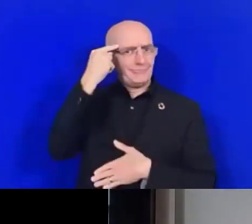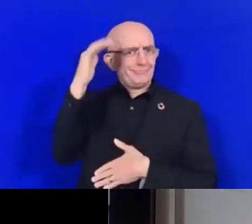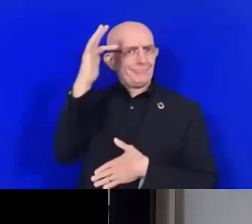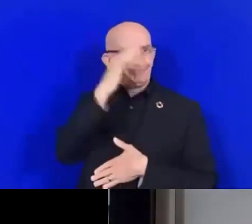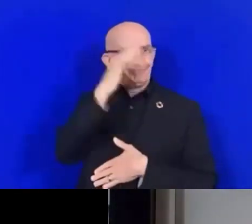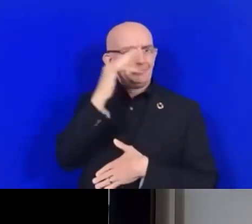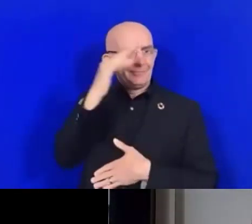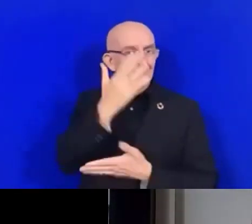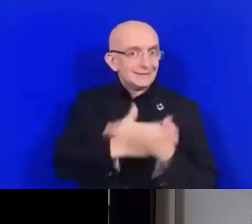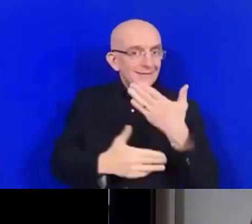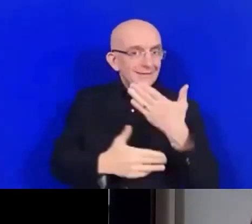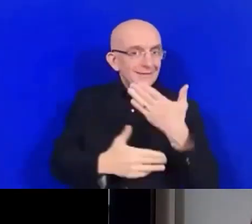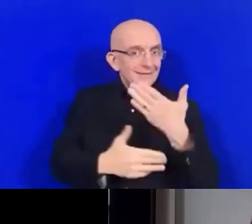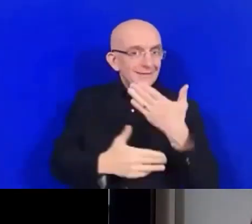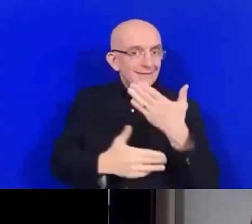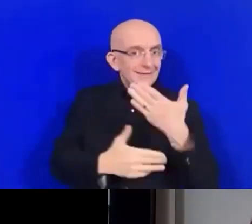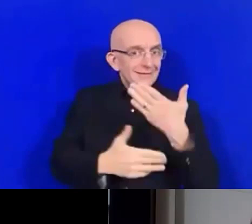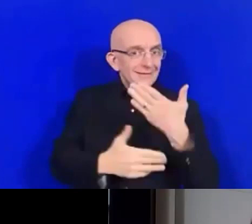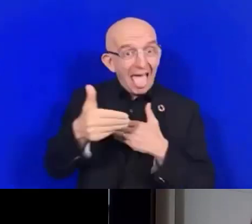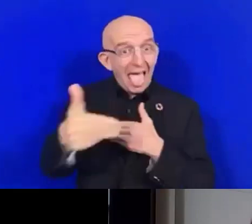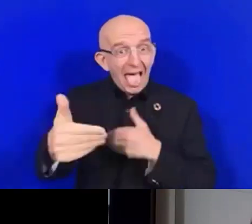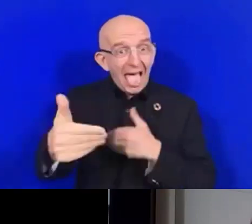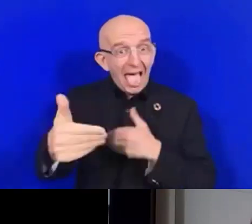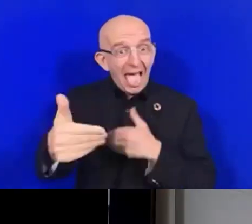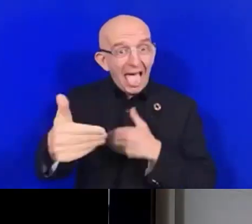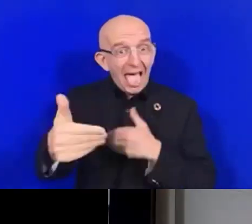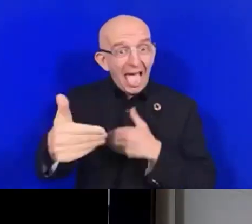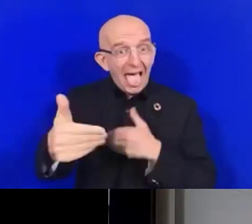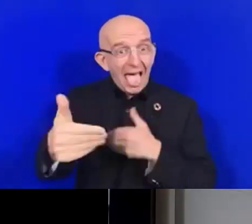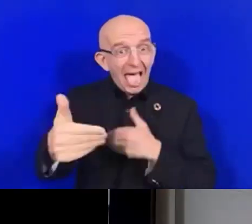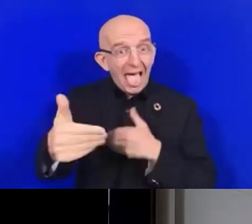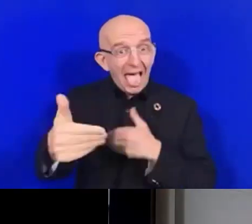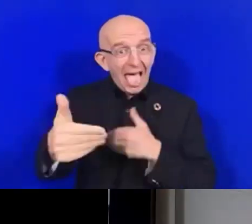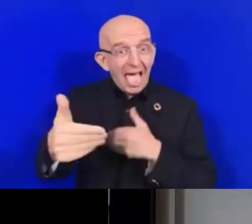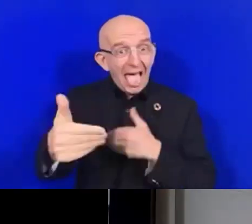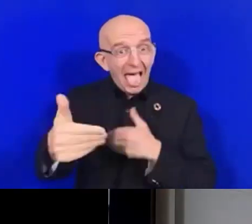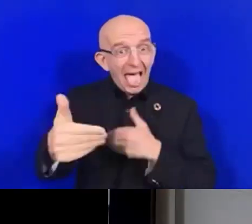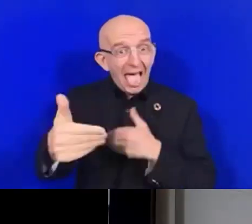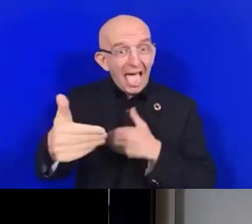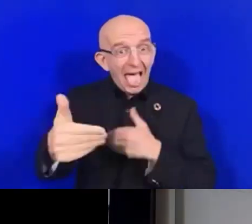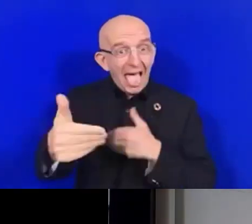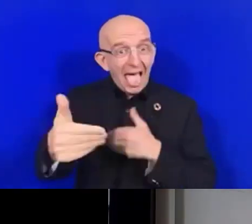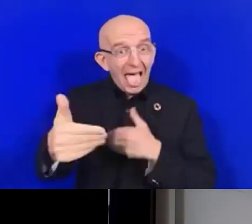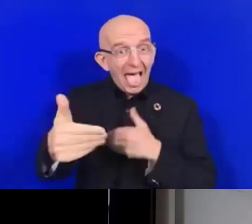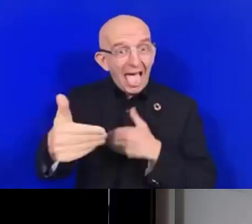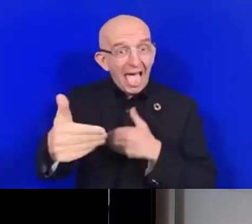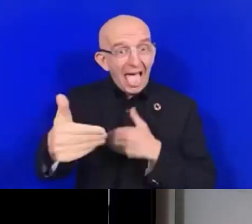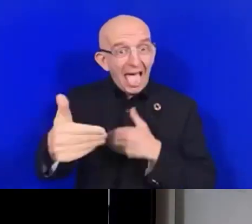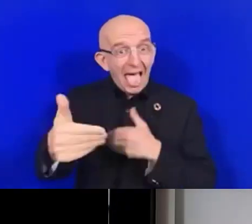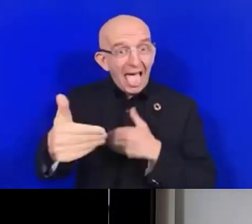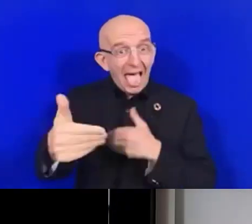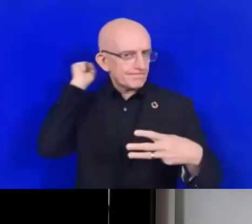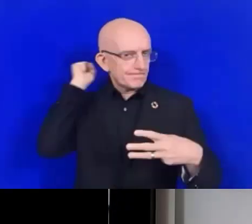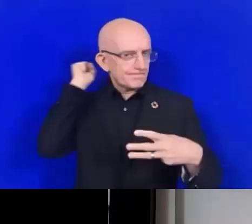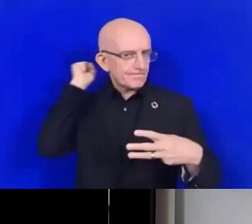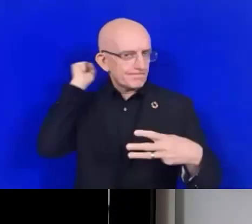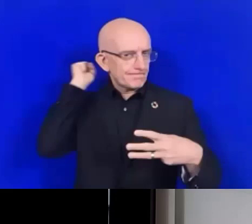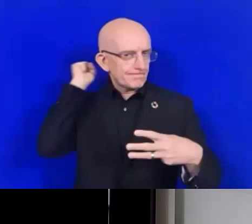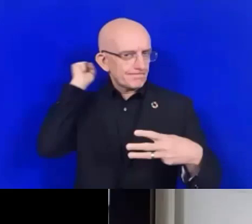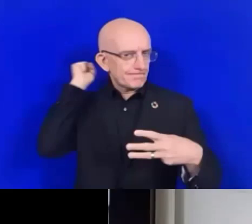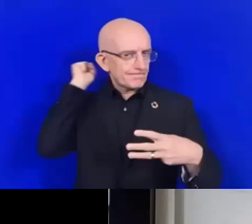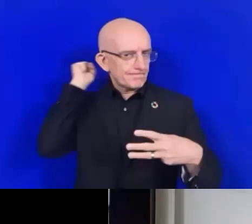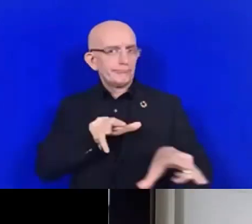ici sur cette note des trois règles fondamentales et j'espère qu'elles vous aideront dans vos activités. Et